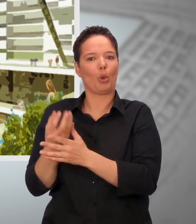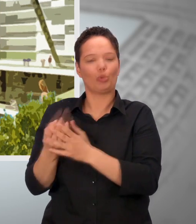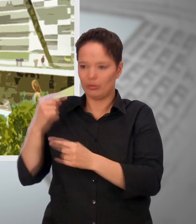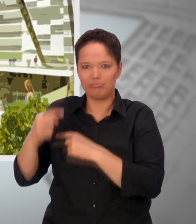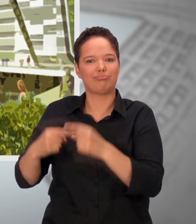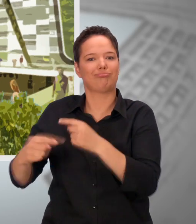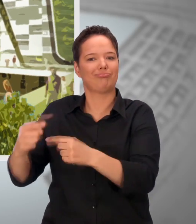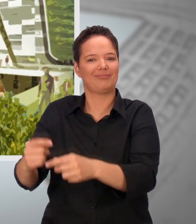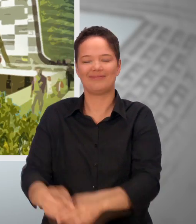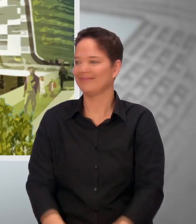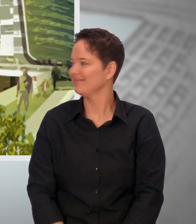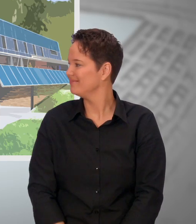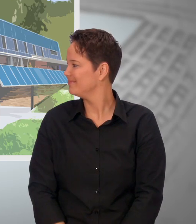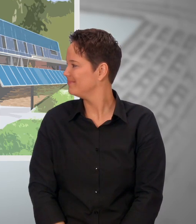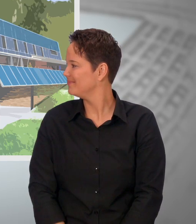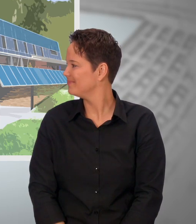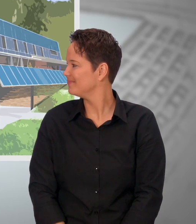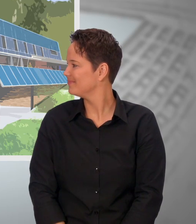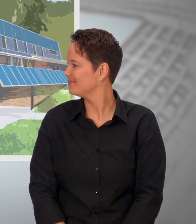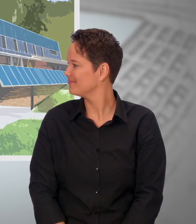wird zum Rohstoff für neue Produkte.